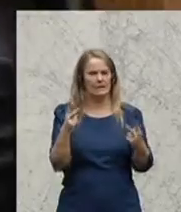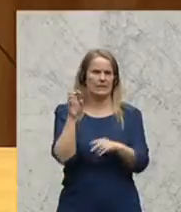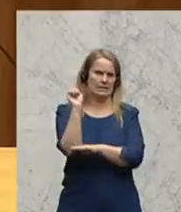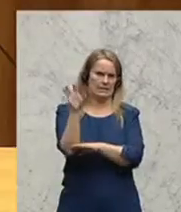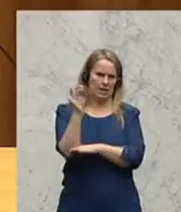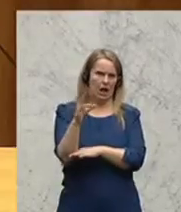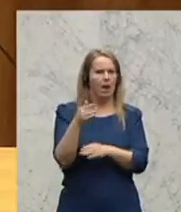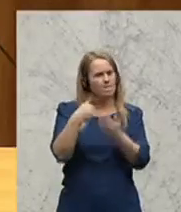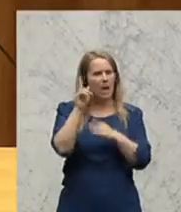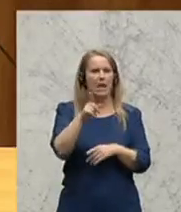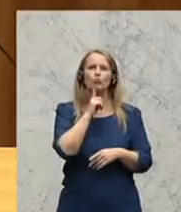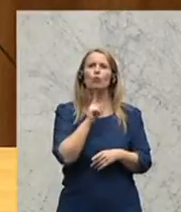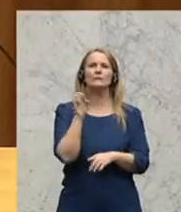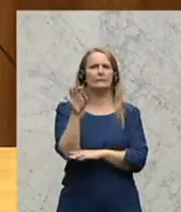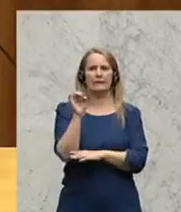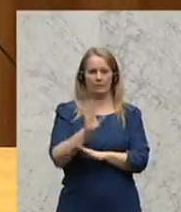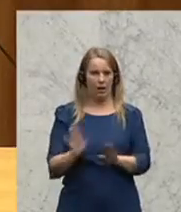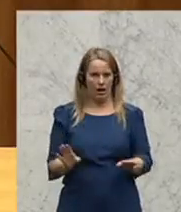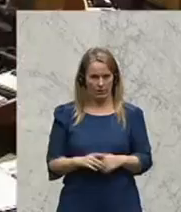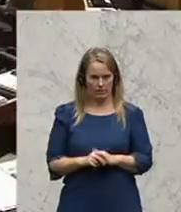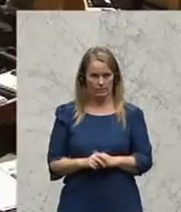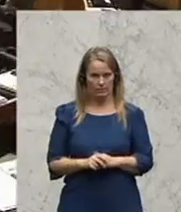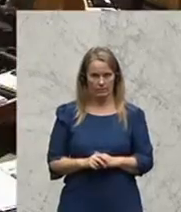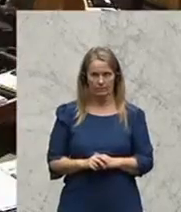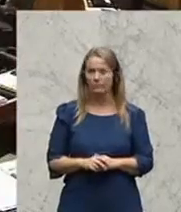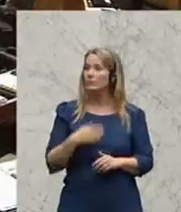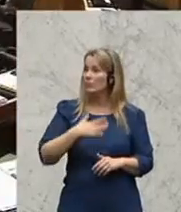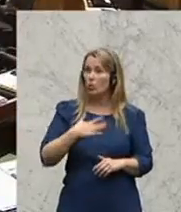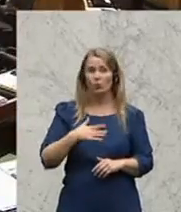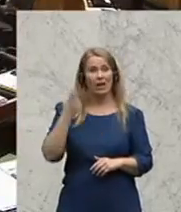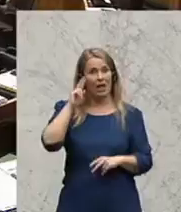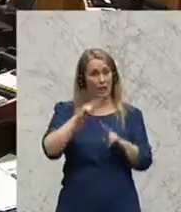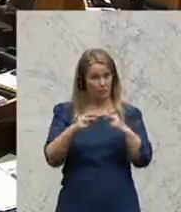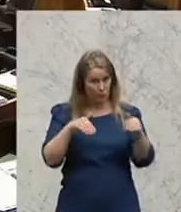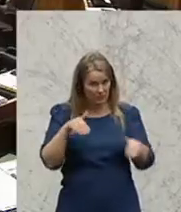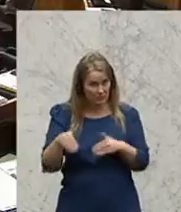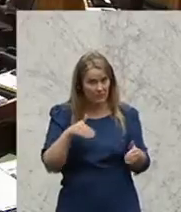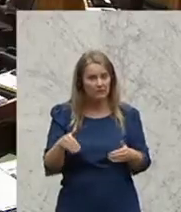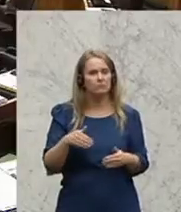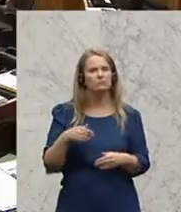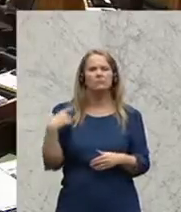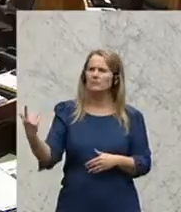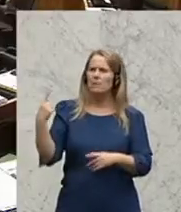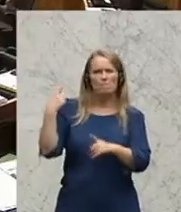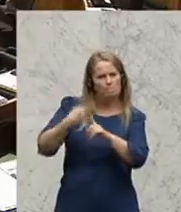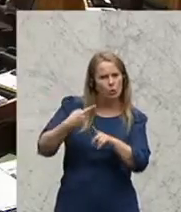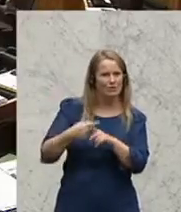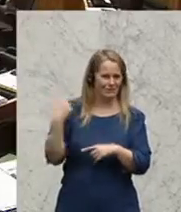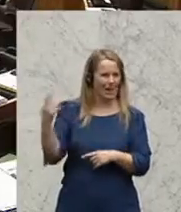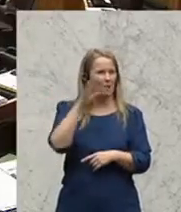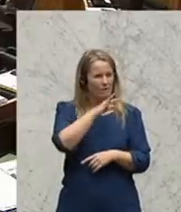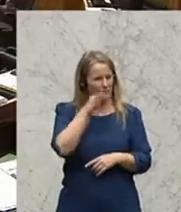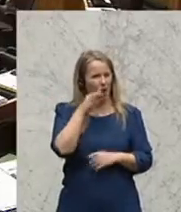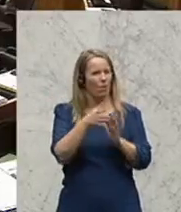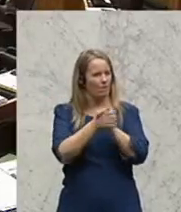Signal, mehr als ein Signal. Ich möchte dem Herrn Bundesminister, der im positiven Sinn ein Frauenfreund ist,